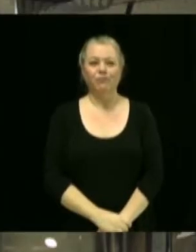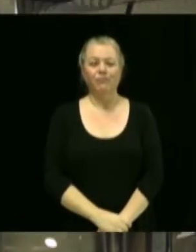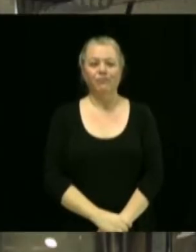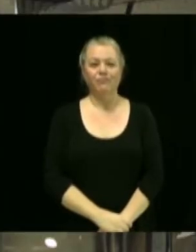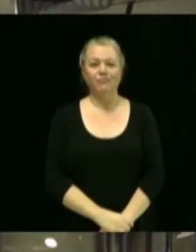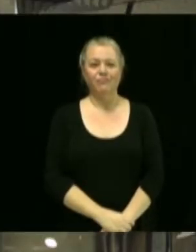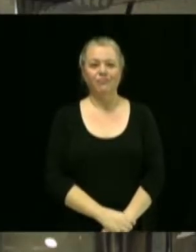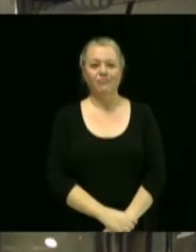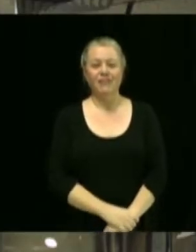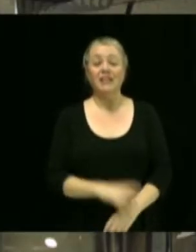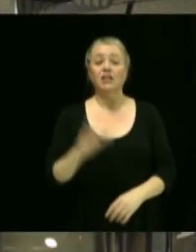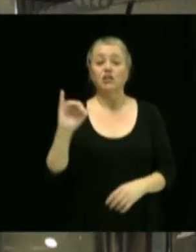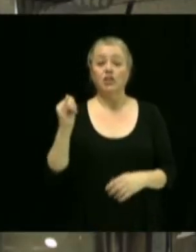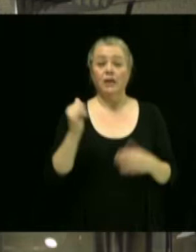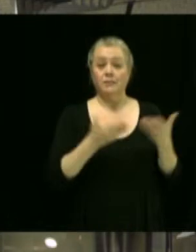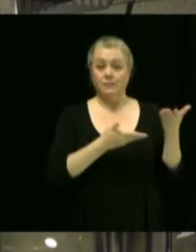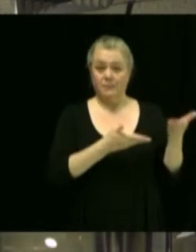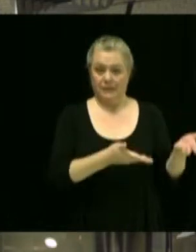James propose.